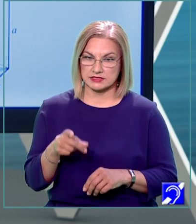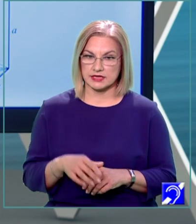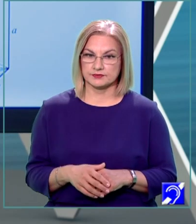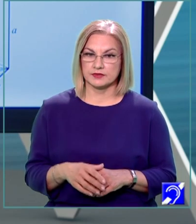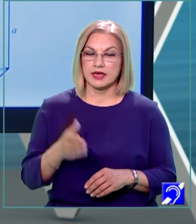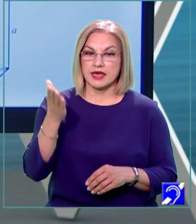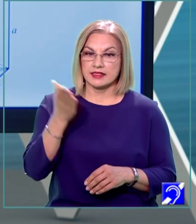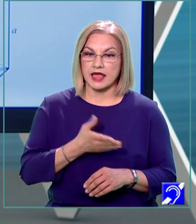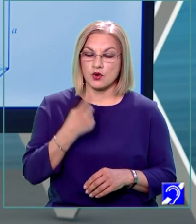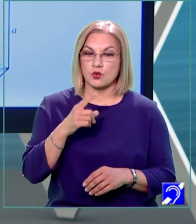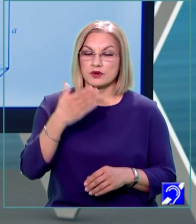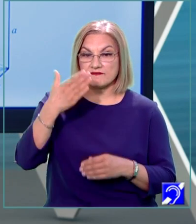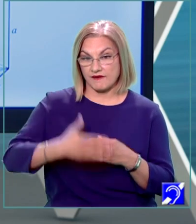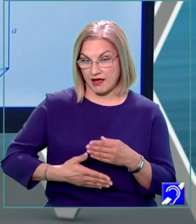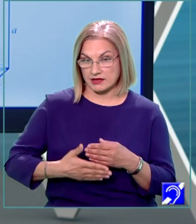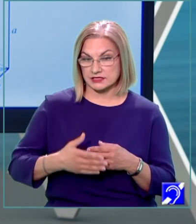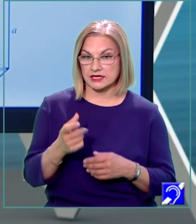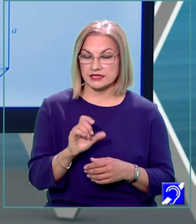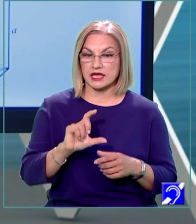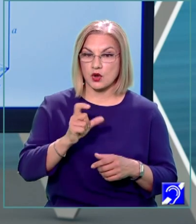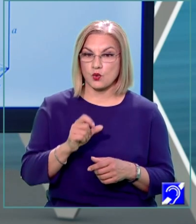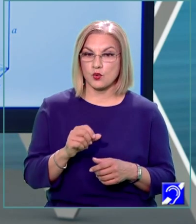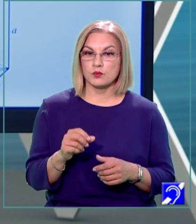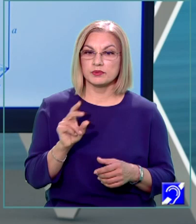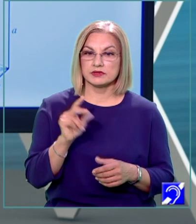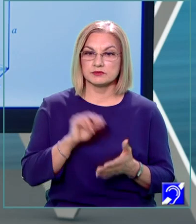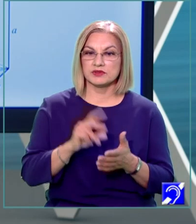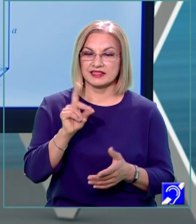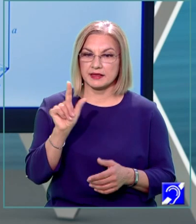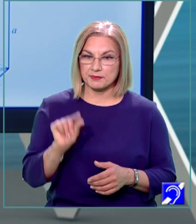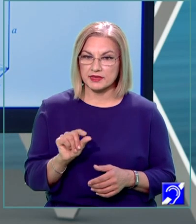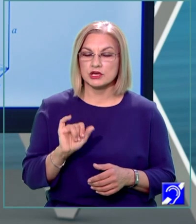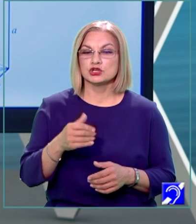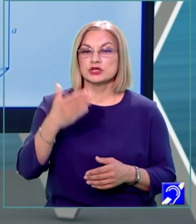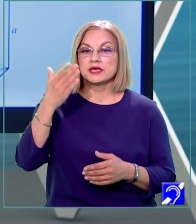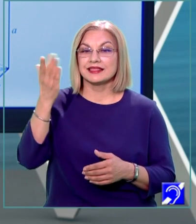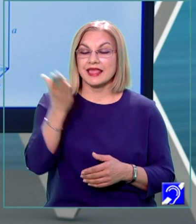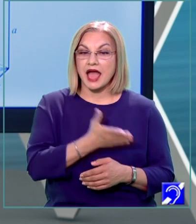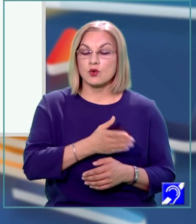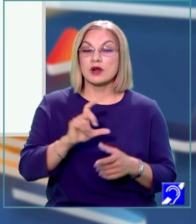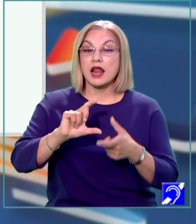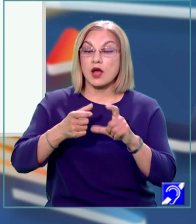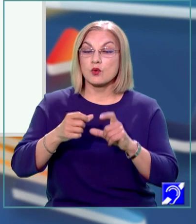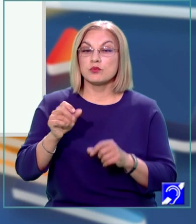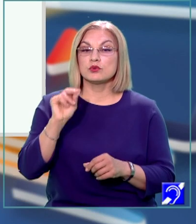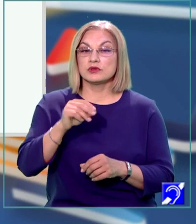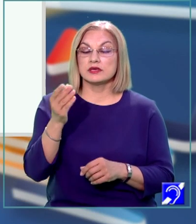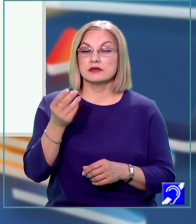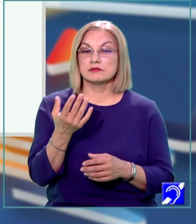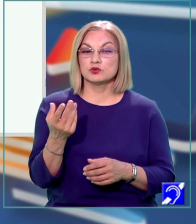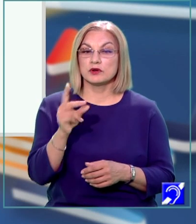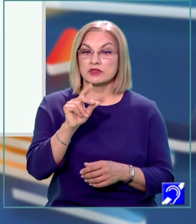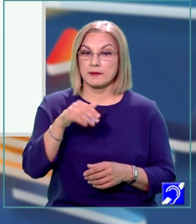fețe a cubului notată cu D mic, diagonala cubului notată cu D mare. În total sunt